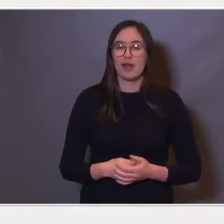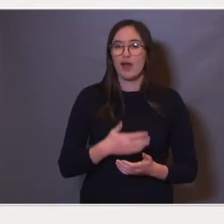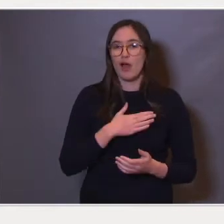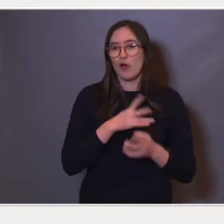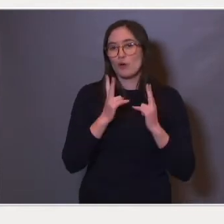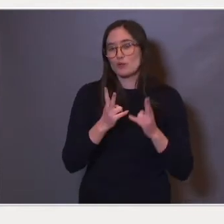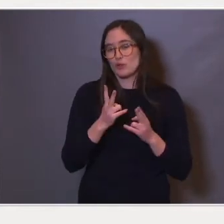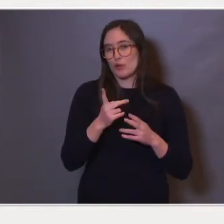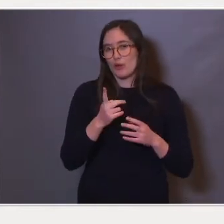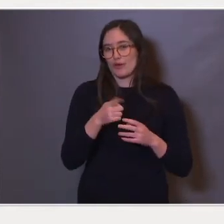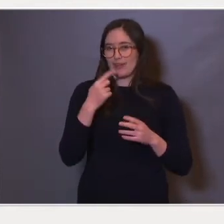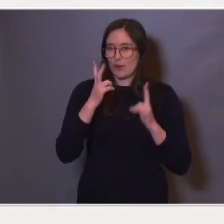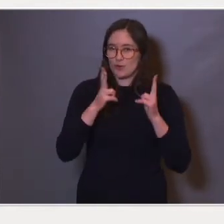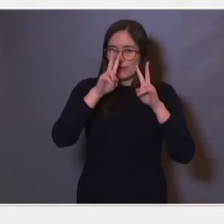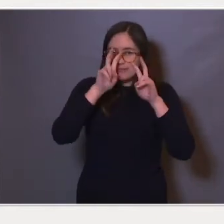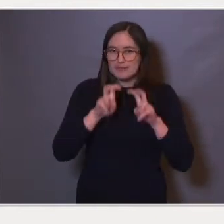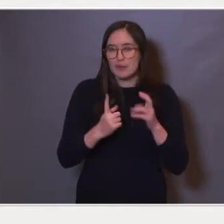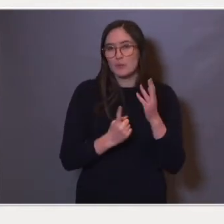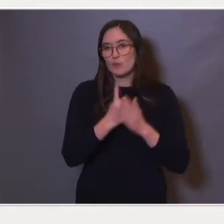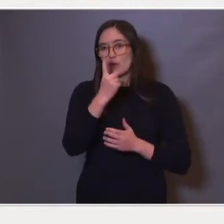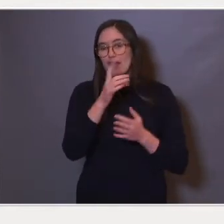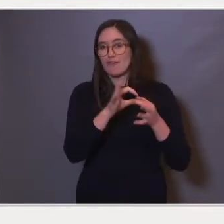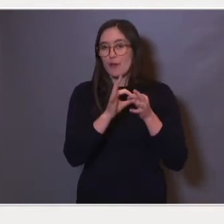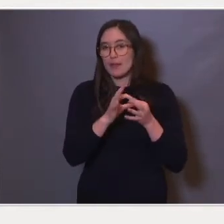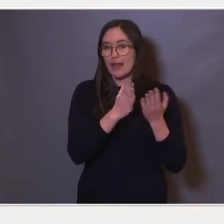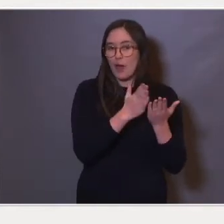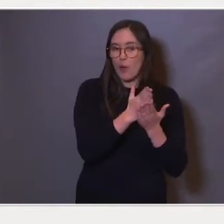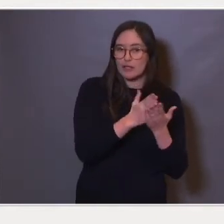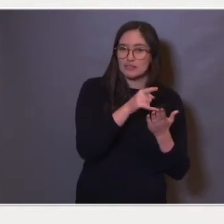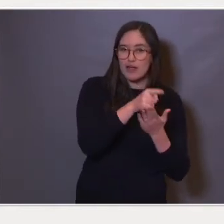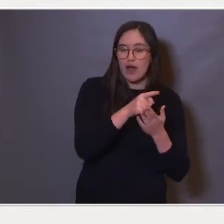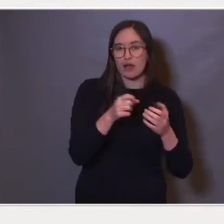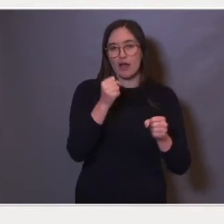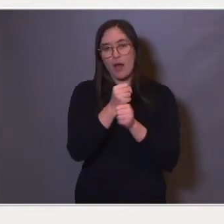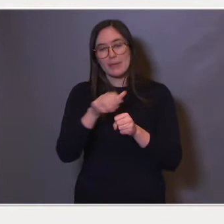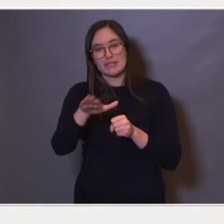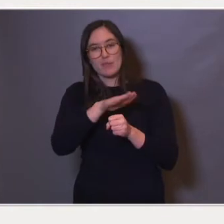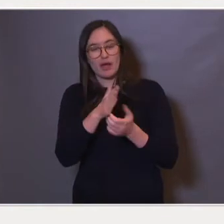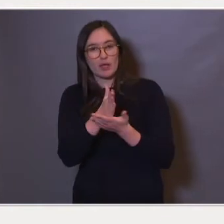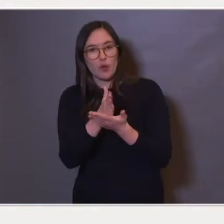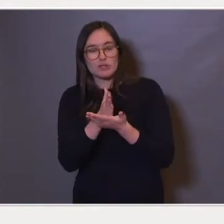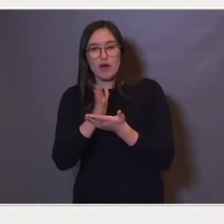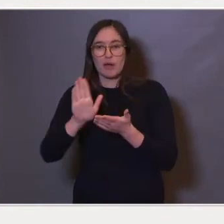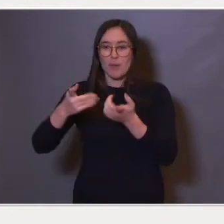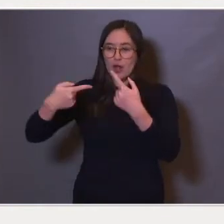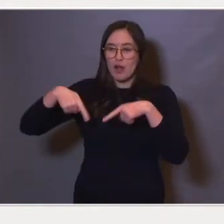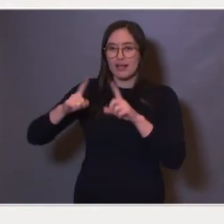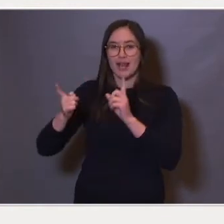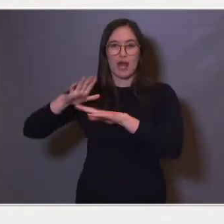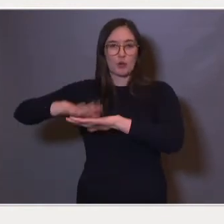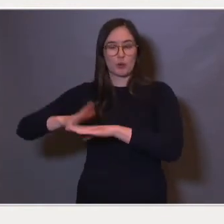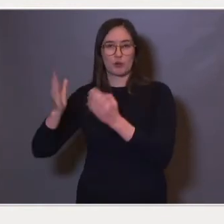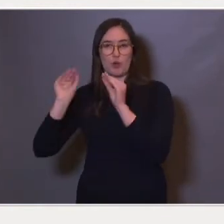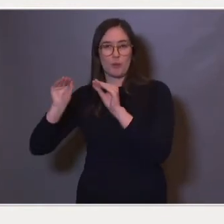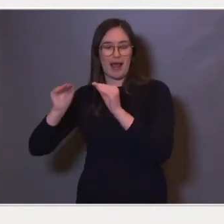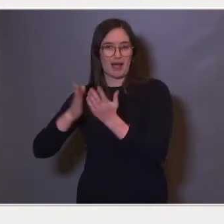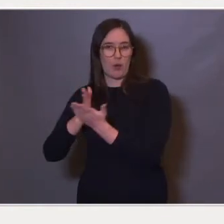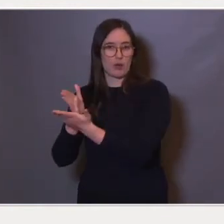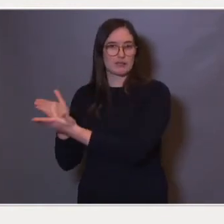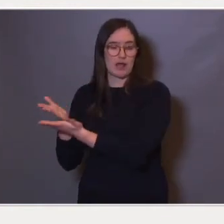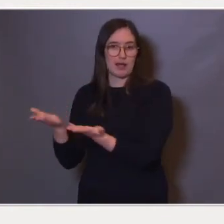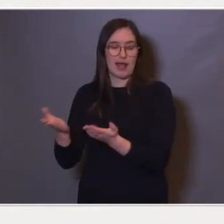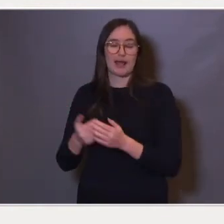sett etter mulige årsaker i familien, i arbeidsmarkedet, i barnehagen og i grunnopplæringen. Og på alle disse